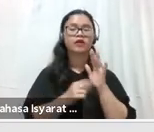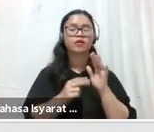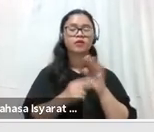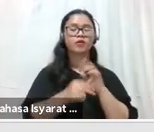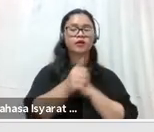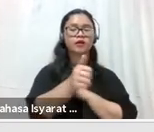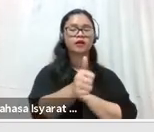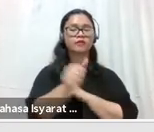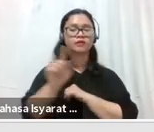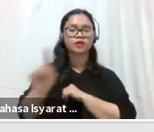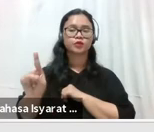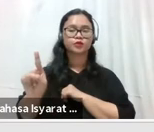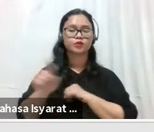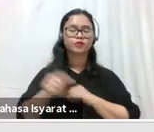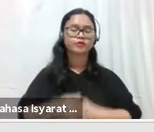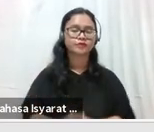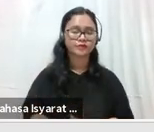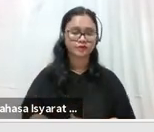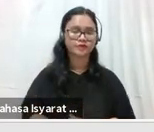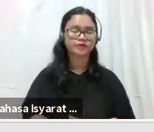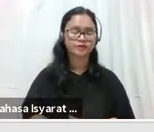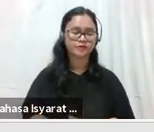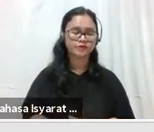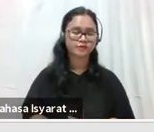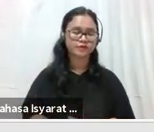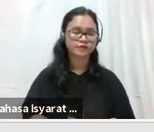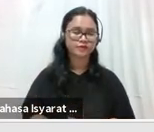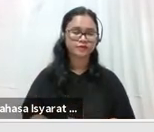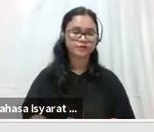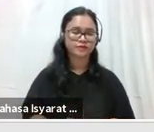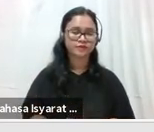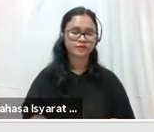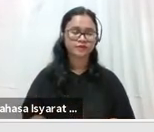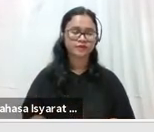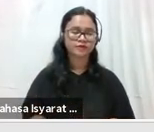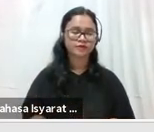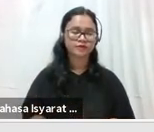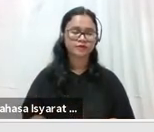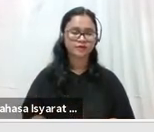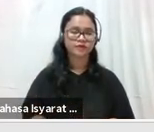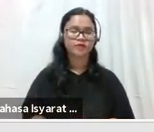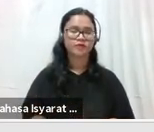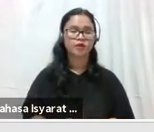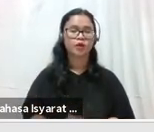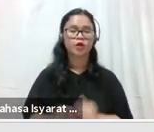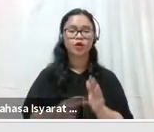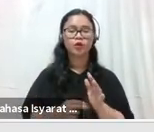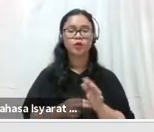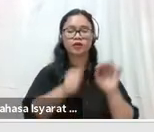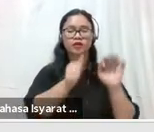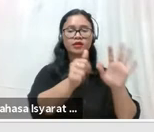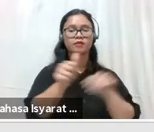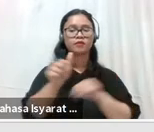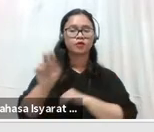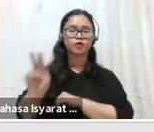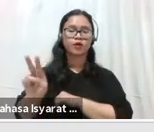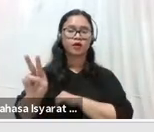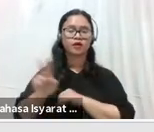61, Lusia Palulungan dalam kurung Individu. 62,